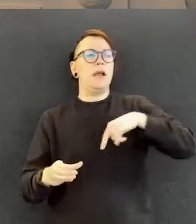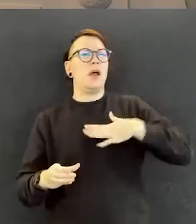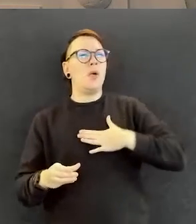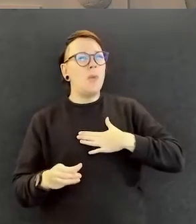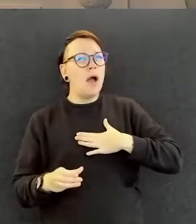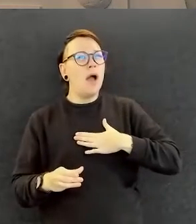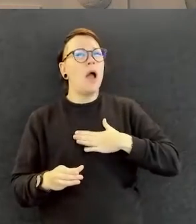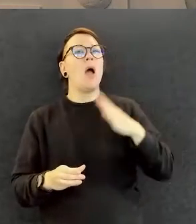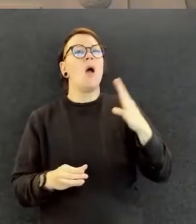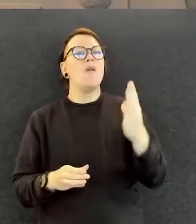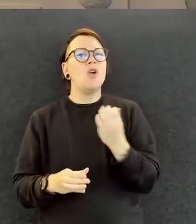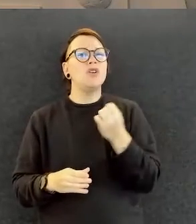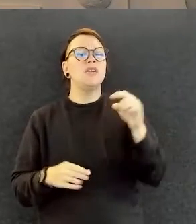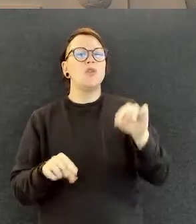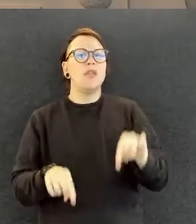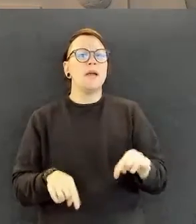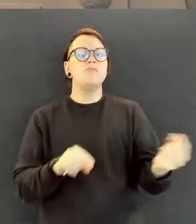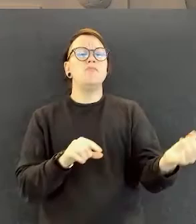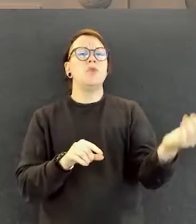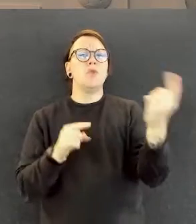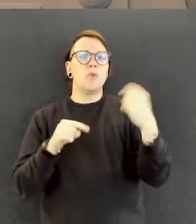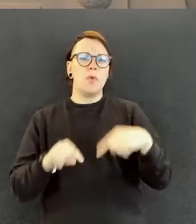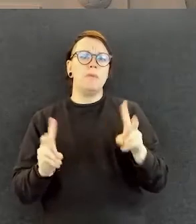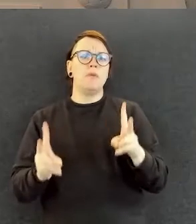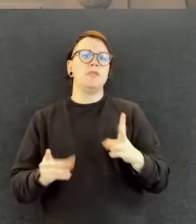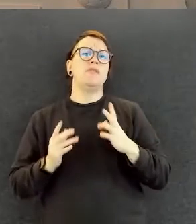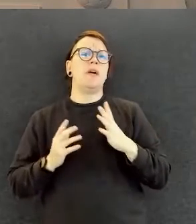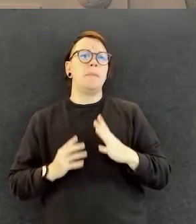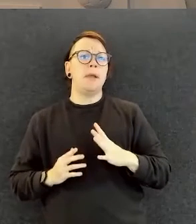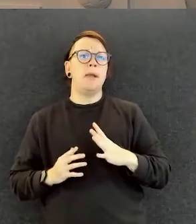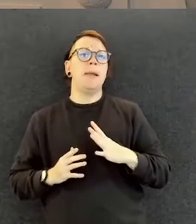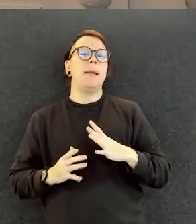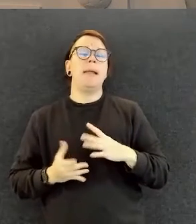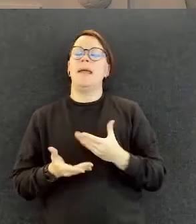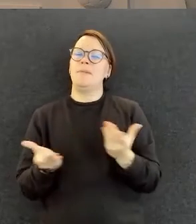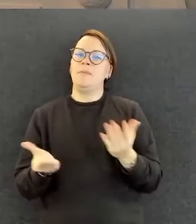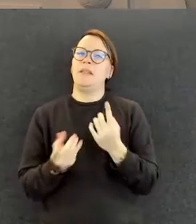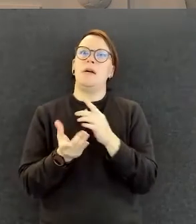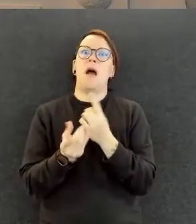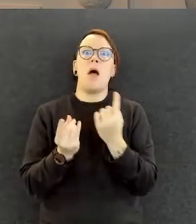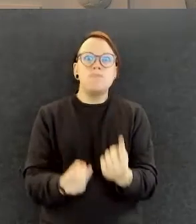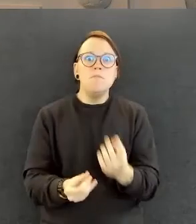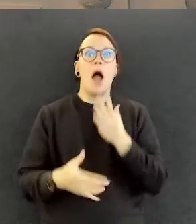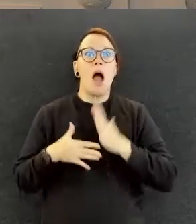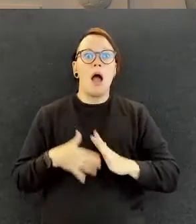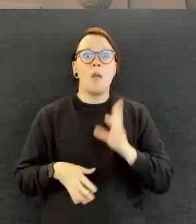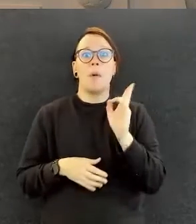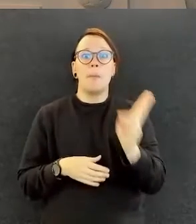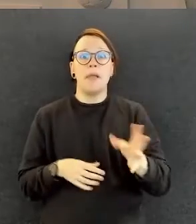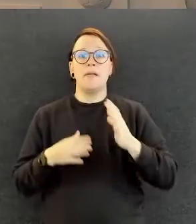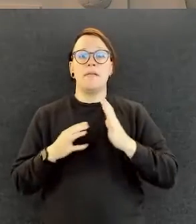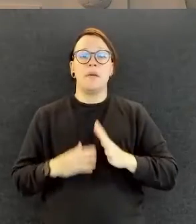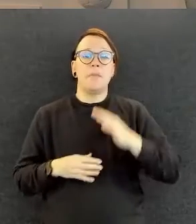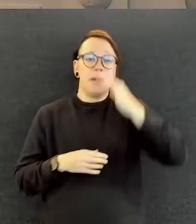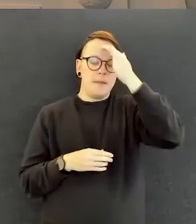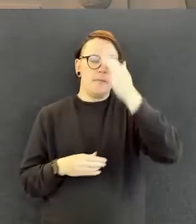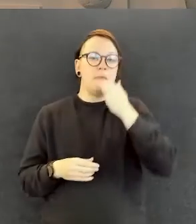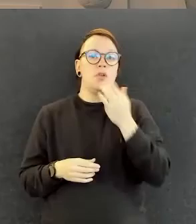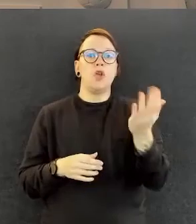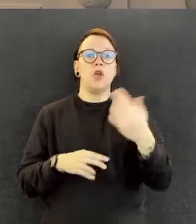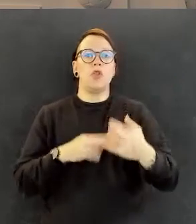ei vielä niin, että tuleeko meille ja nyt me erityisesti haluamme vammaisen henkilön meille töihin, vaan käydä sitä keskustelua ja miettiä siitä.